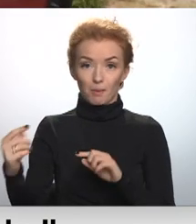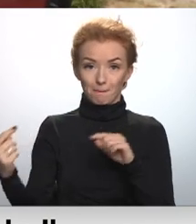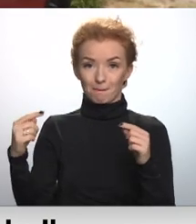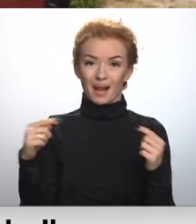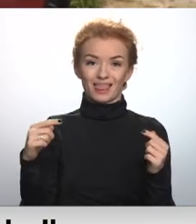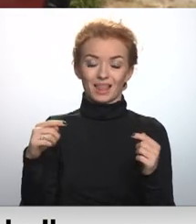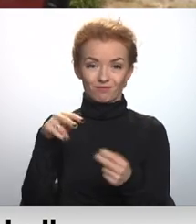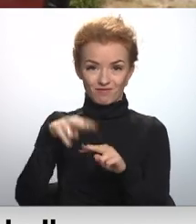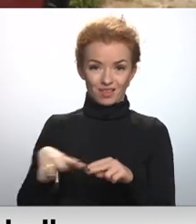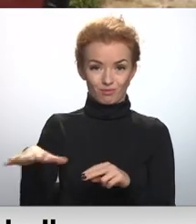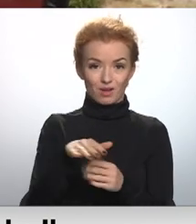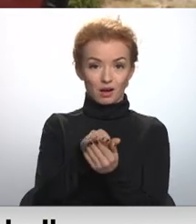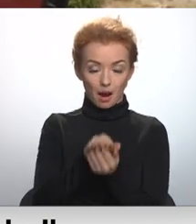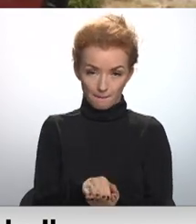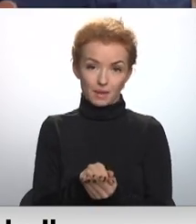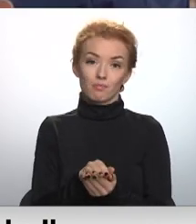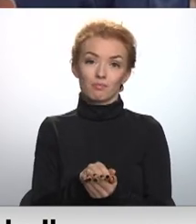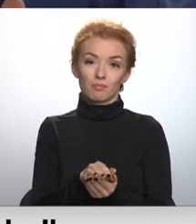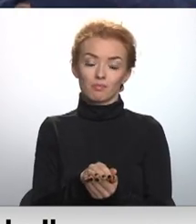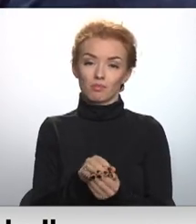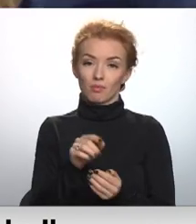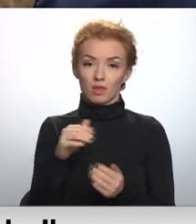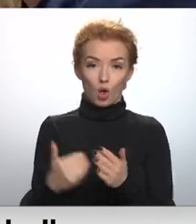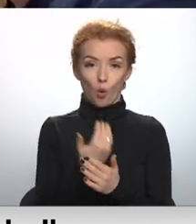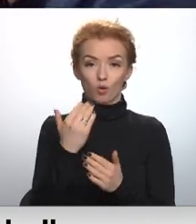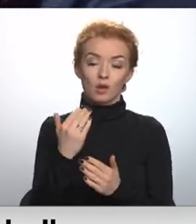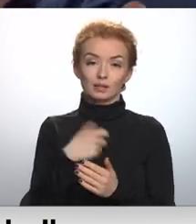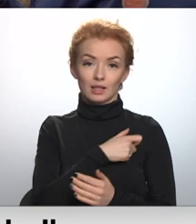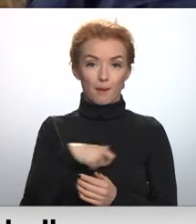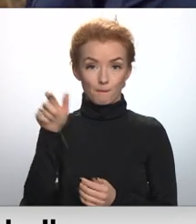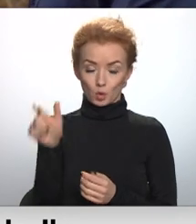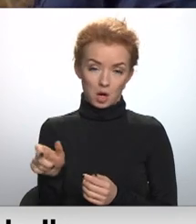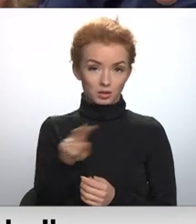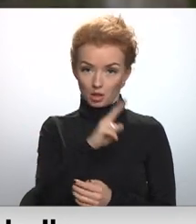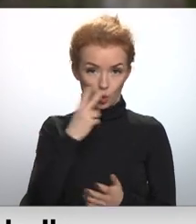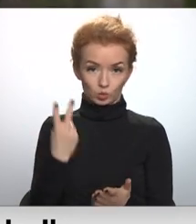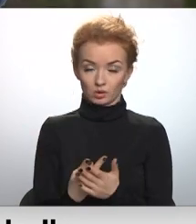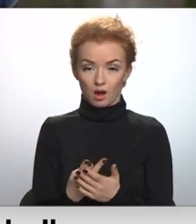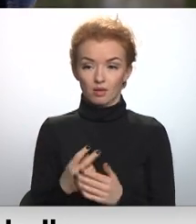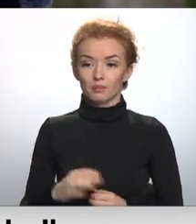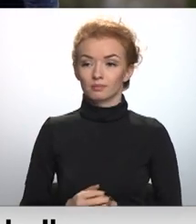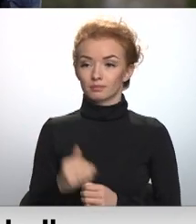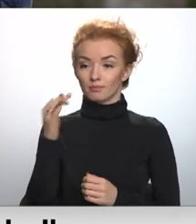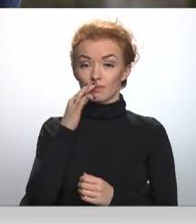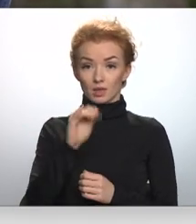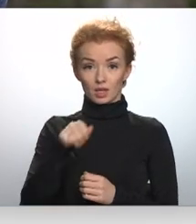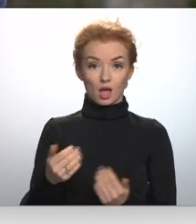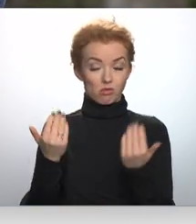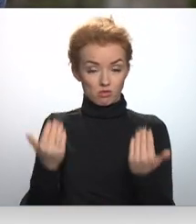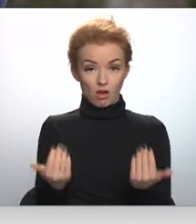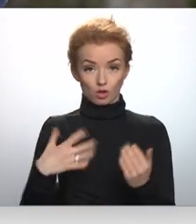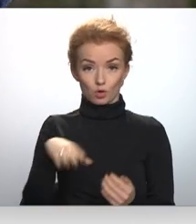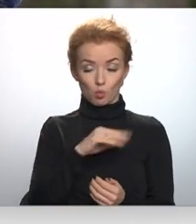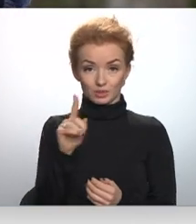atrasts no kvotā, nu jau jaunais rēziknes novada domas deputāts nesaskata. Ja mums tagad dotēja brīdī ir